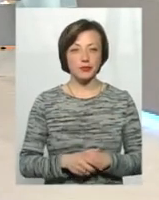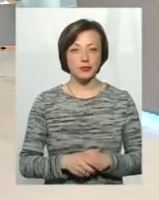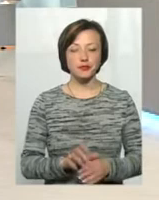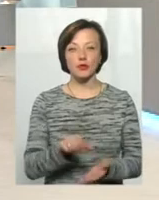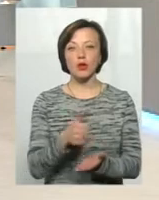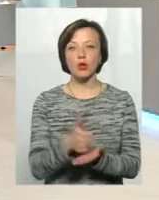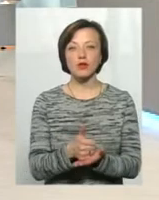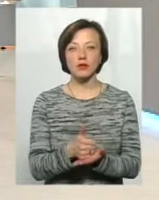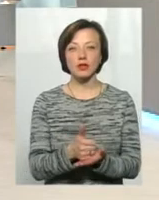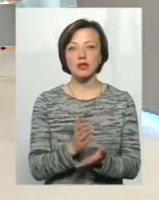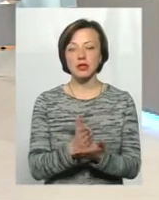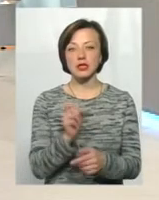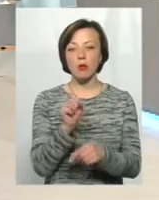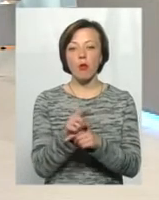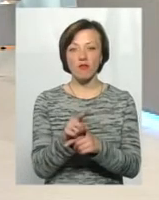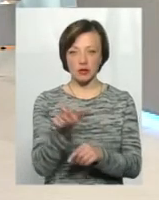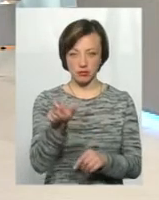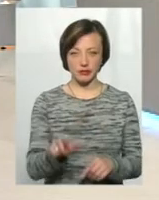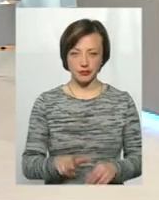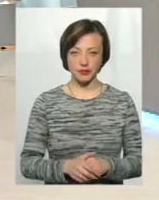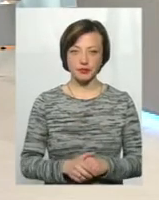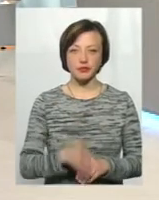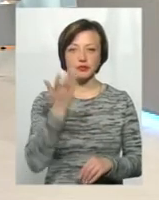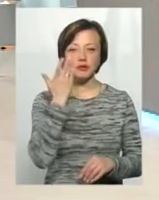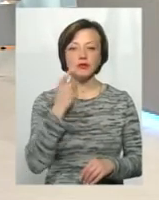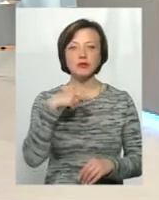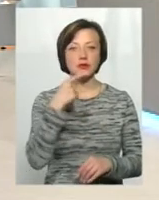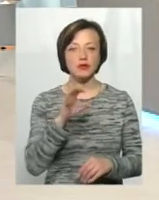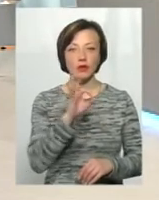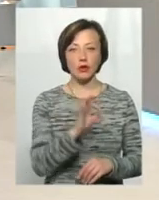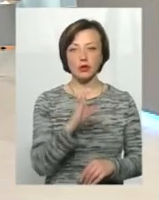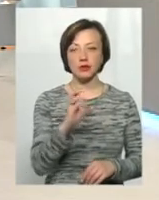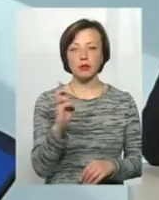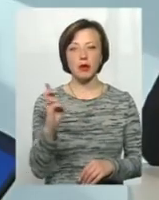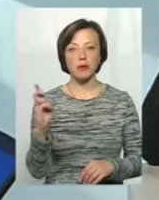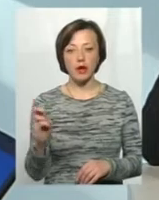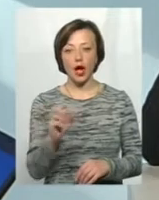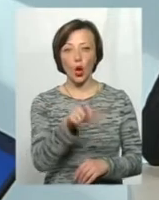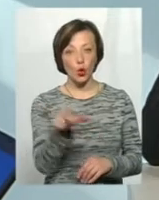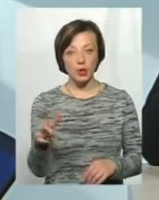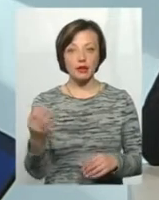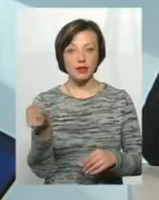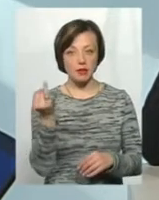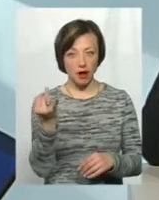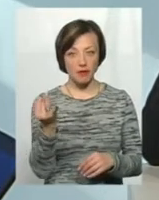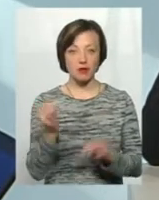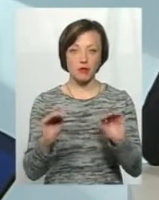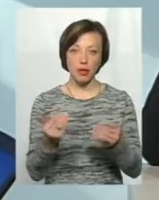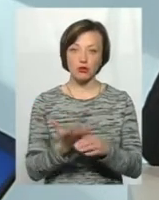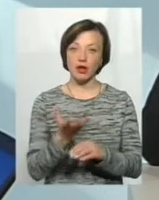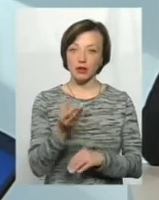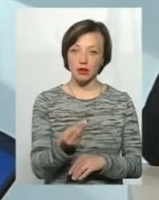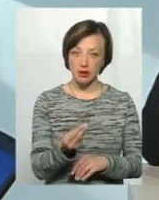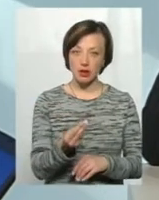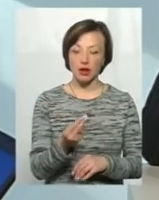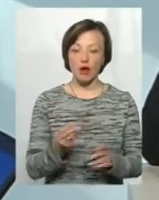Самим головним контролером є замовник, в даному випадку. Чому? Тому що, коли ми говоримо про СББ, це ті мешканці, які зацікавлені менше платити в